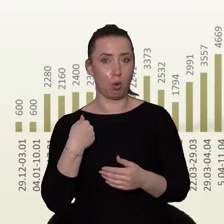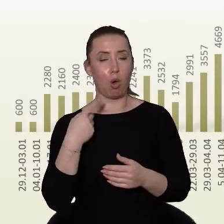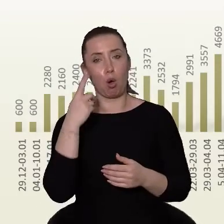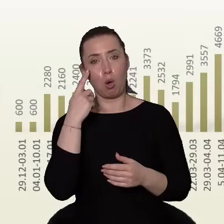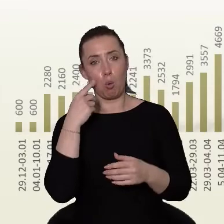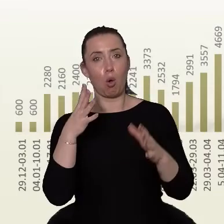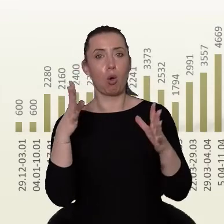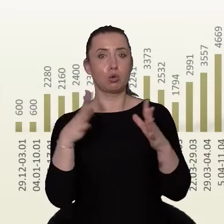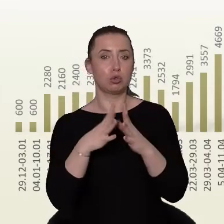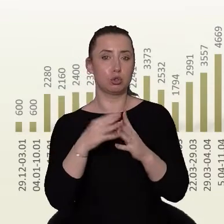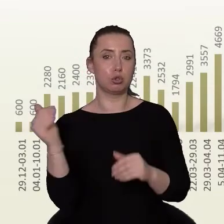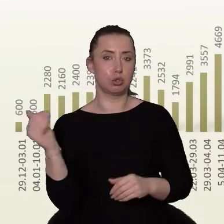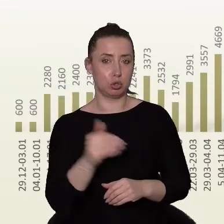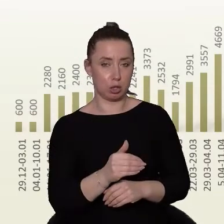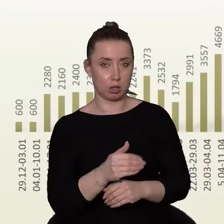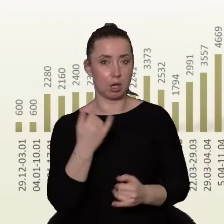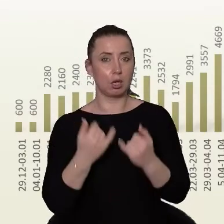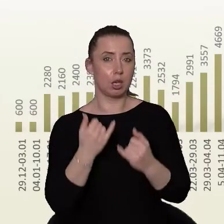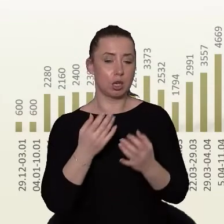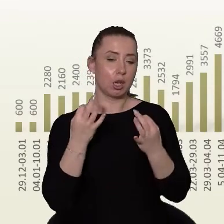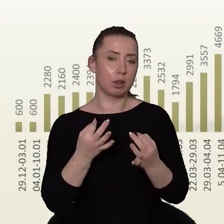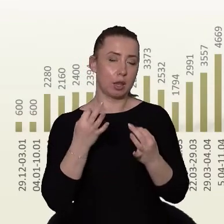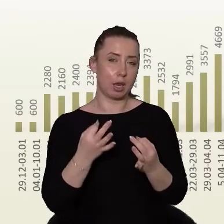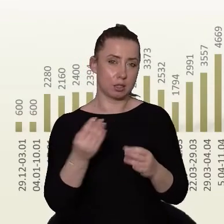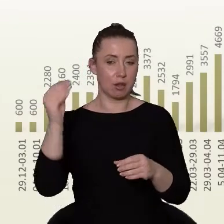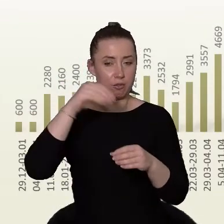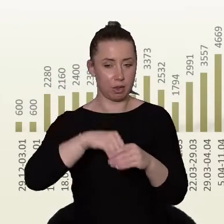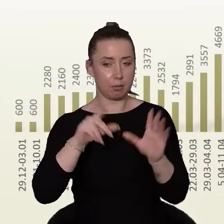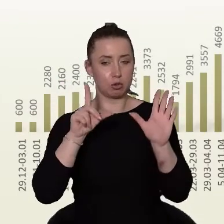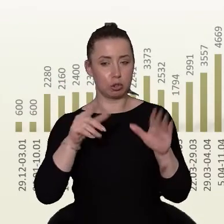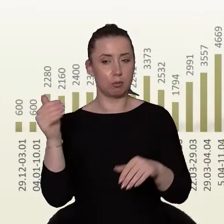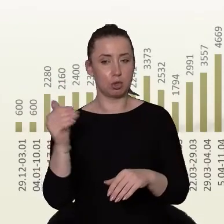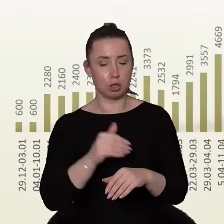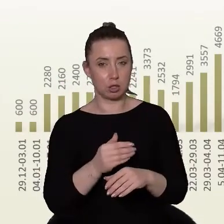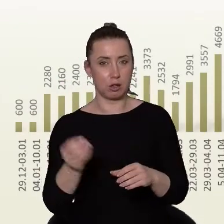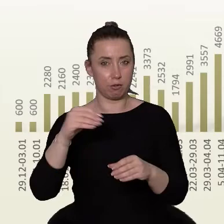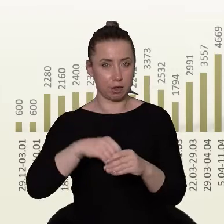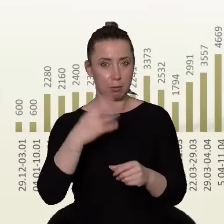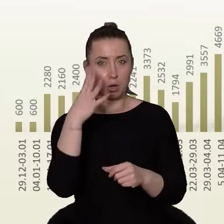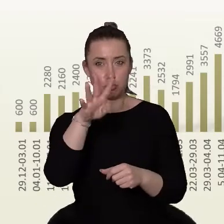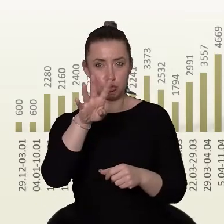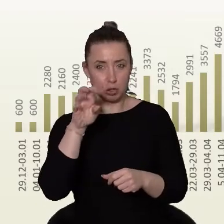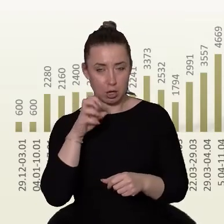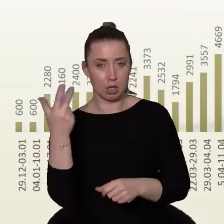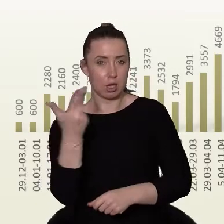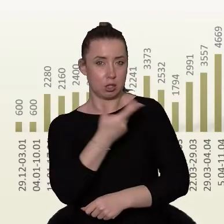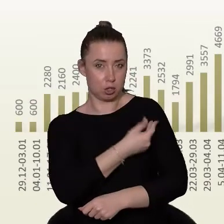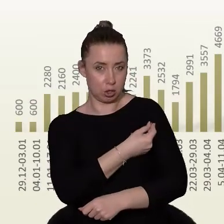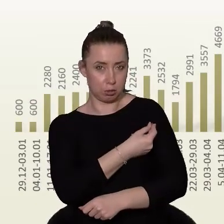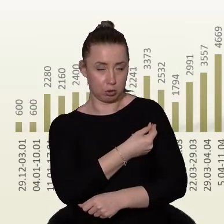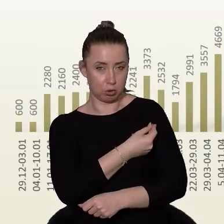10 tysięcy. Jeżeli uwzględnimy, że w tych 7 tysiącach prawie 400 zaszczepień w minionym tygodniu,